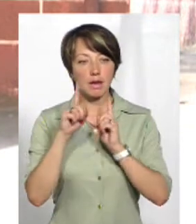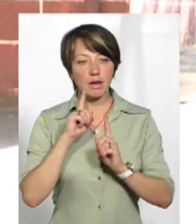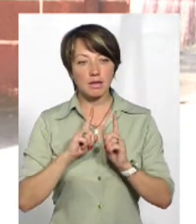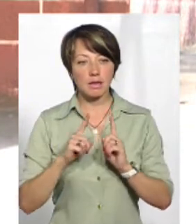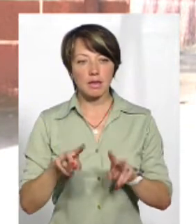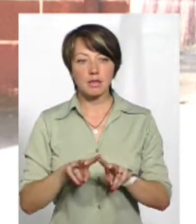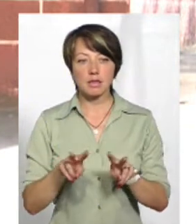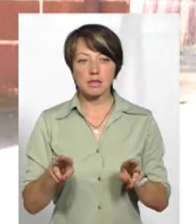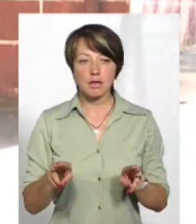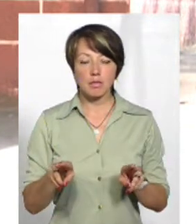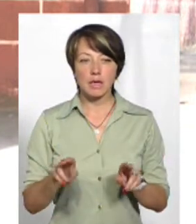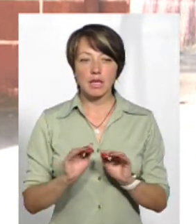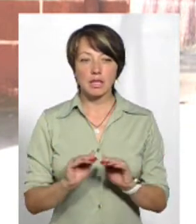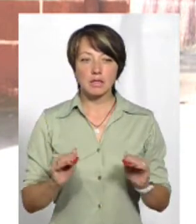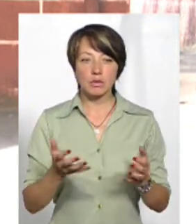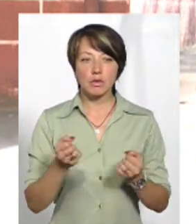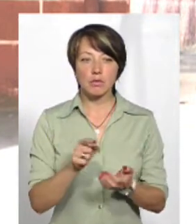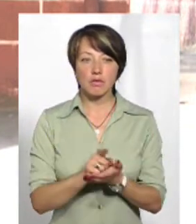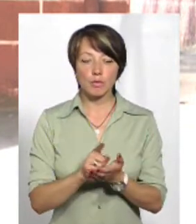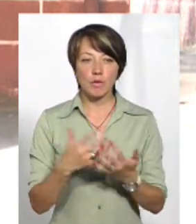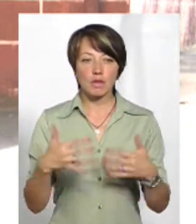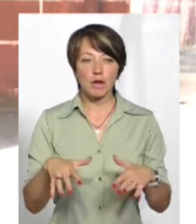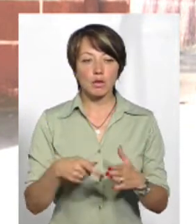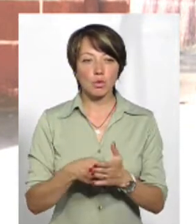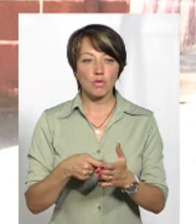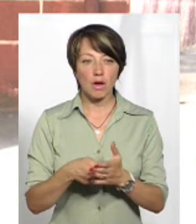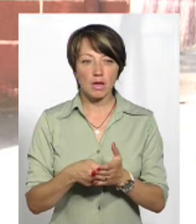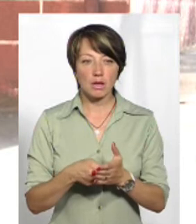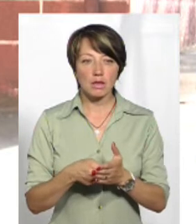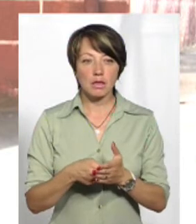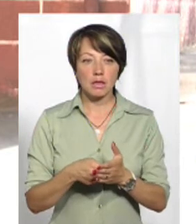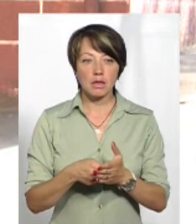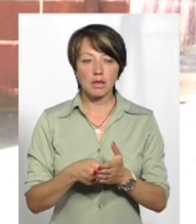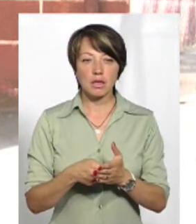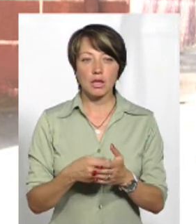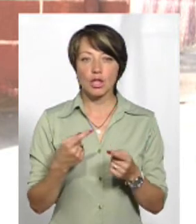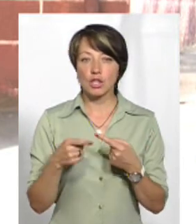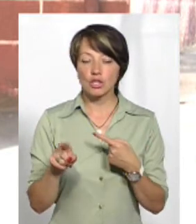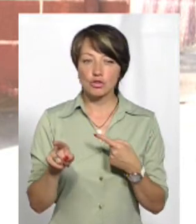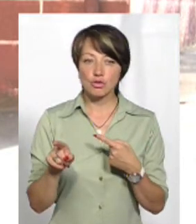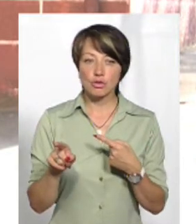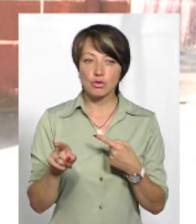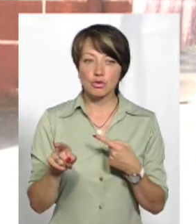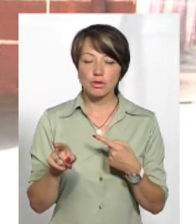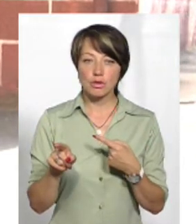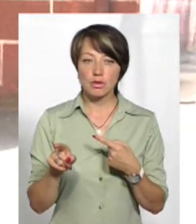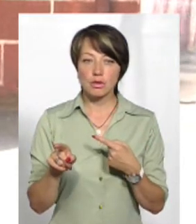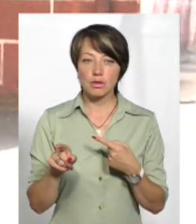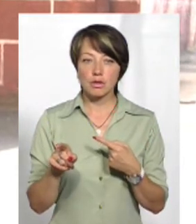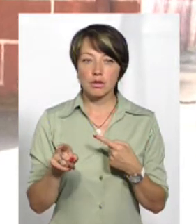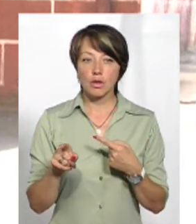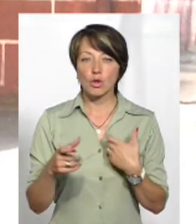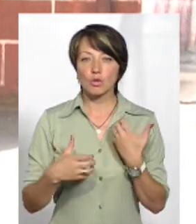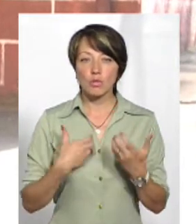Так само діти отримують пенсію по втраті годувальника. Якоїсь іншої роботи,